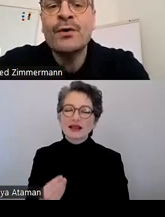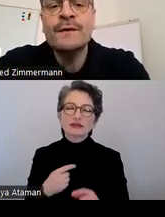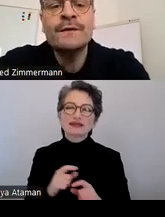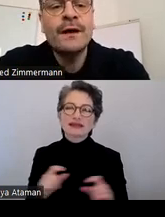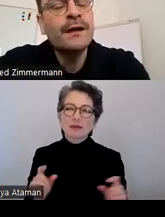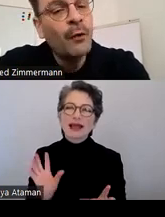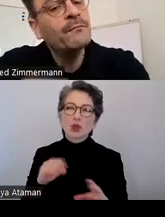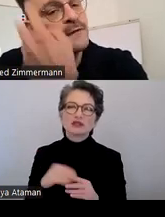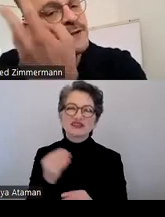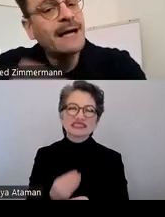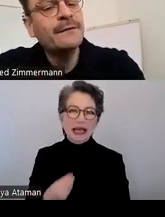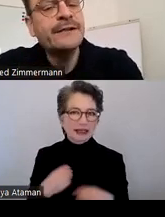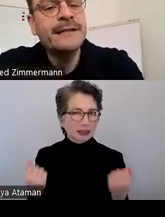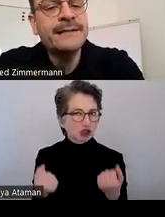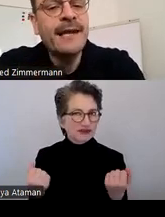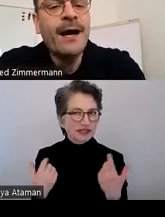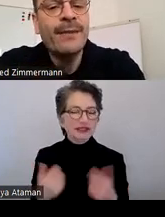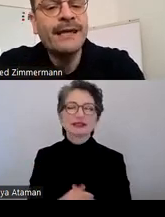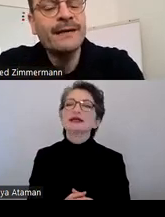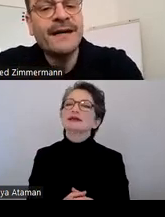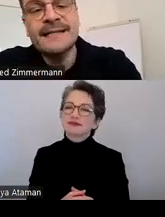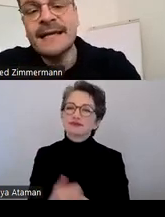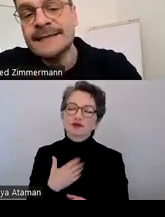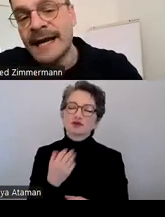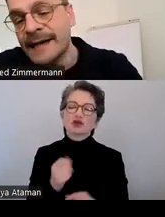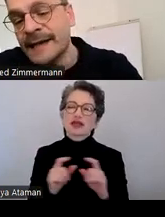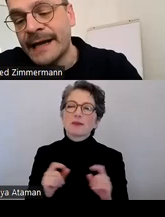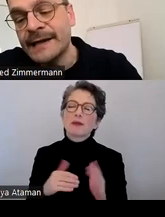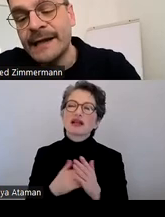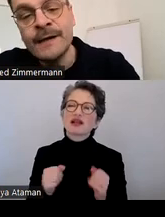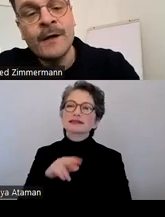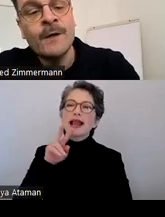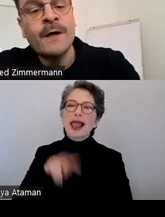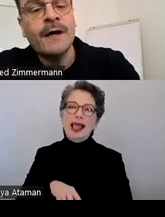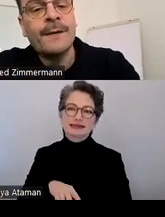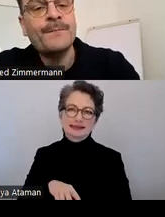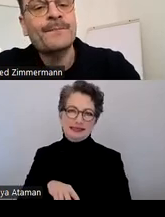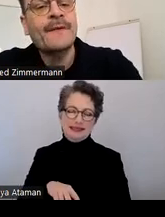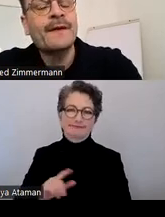und genau, wie gesagt, wollte in das Thema barrierefreies Lesen eingehen.